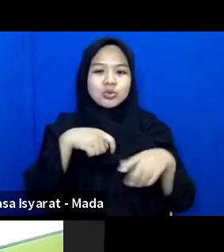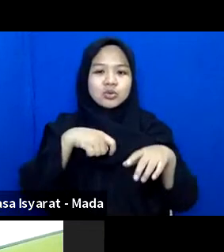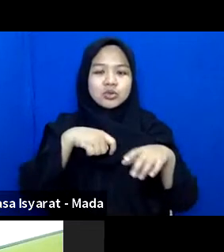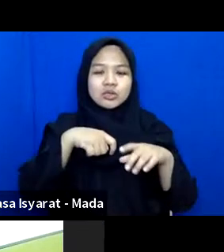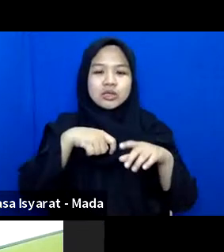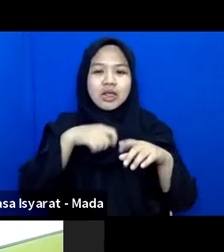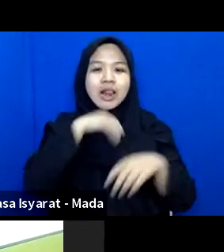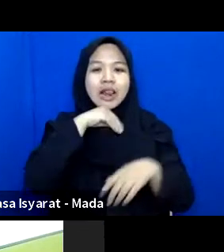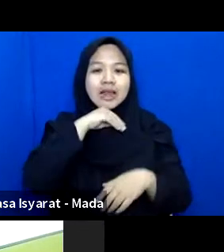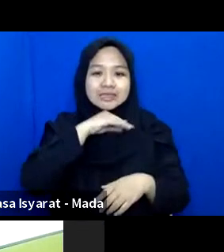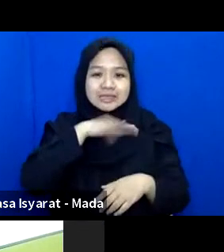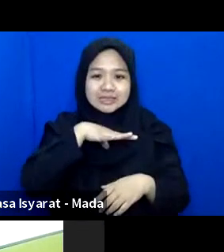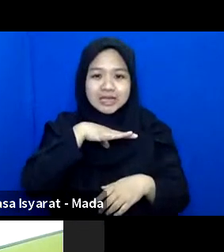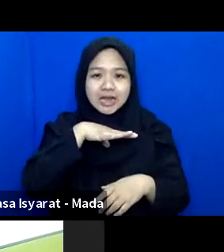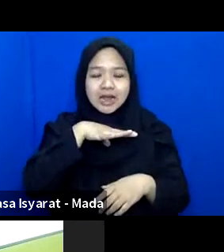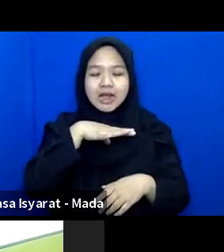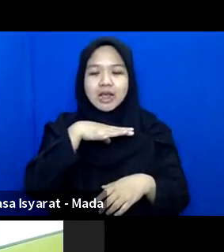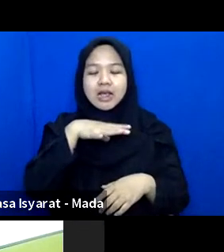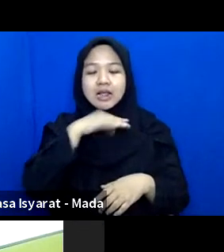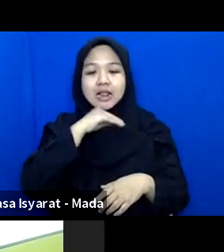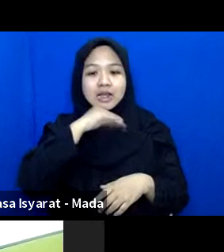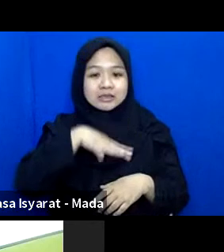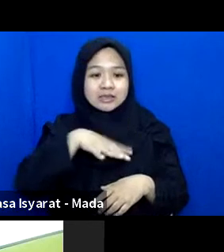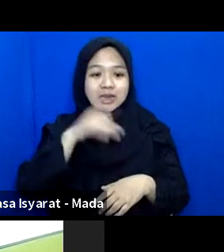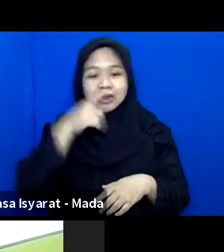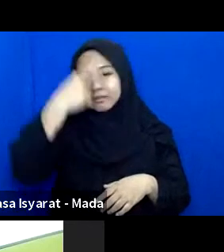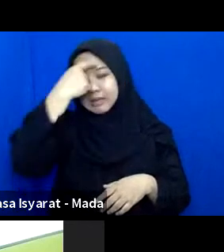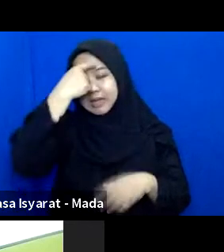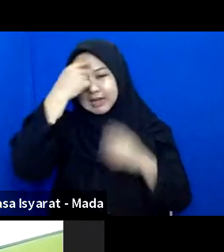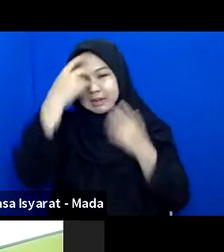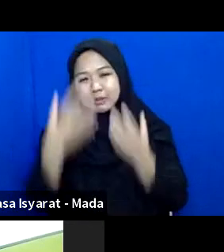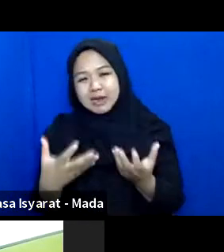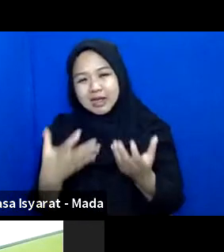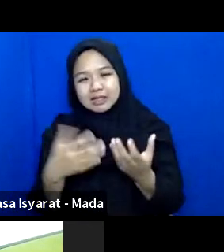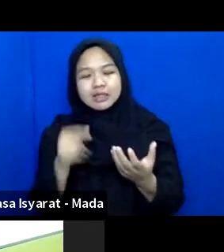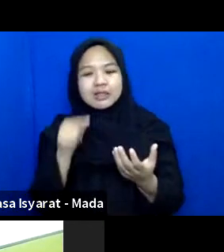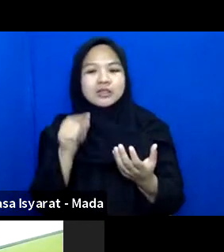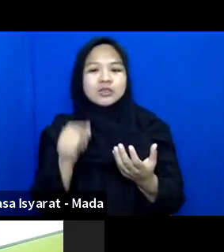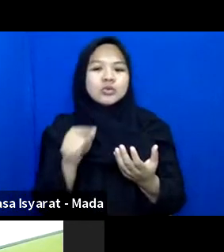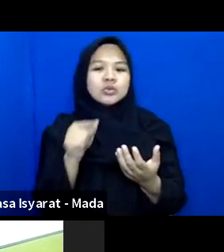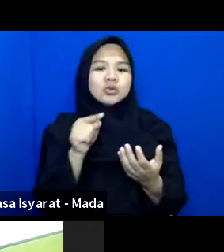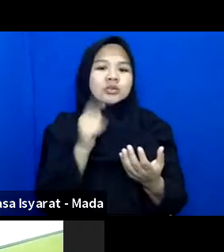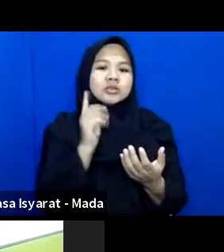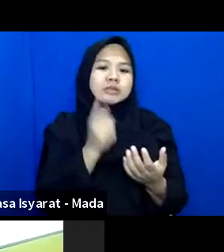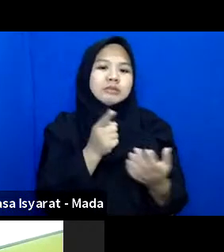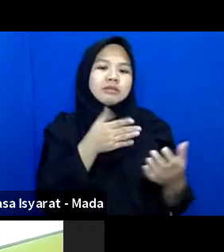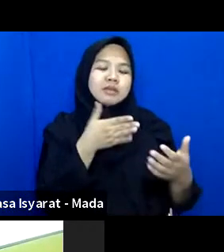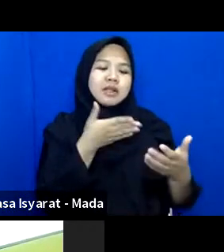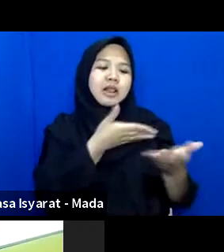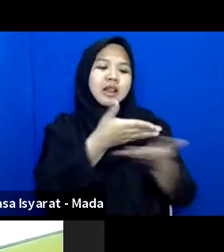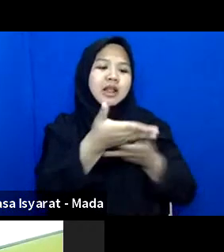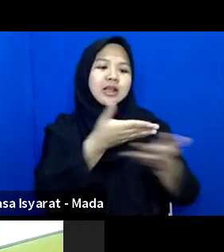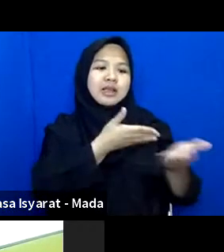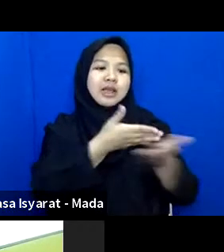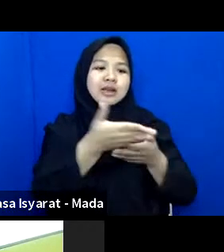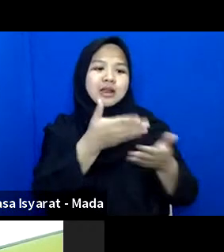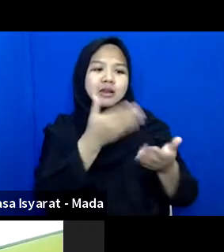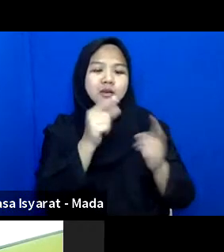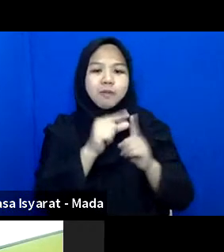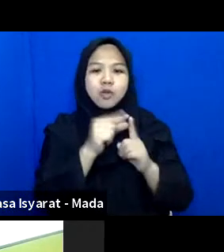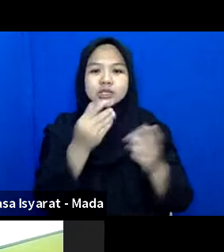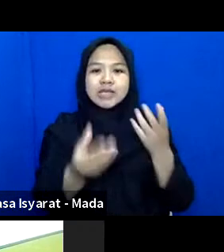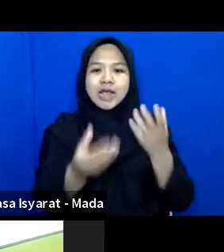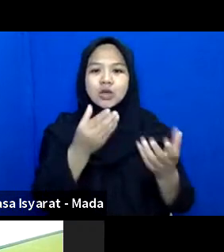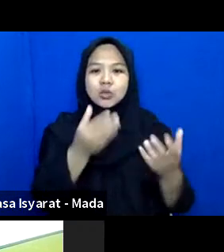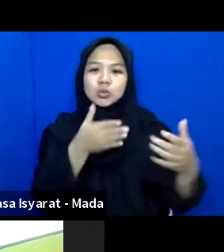Lansia Yang Mengalami Penyakit Kronis Itu Memang Karena Terhentinya Pelayanan Pos Yandu